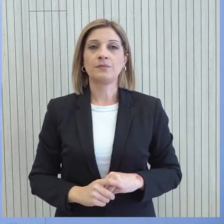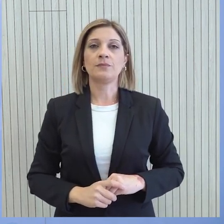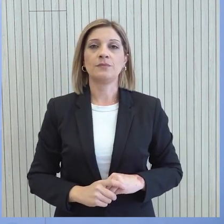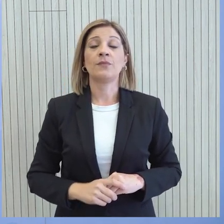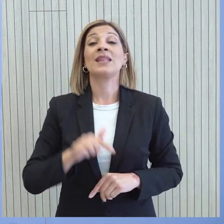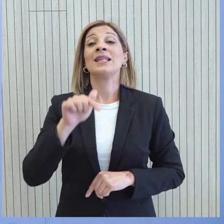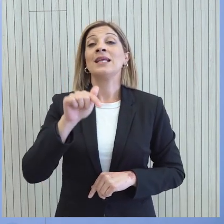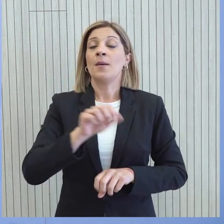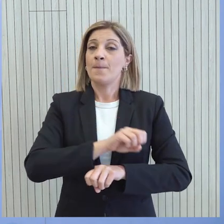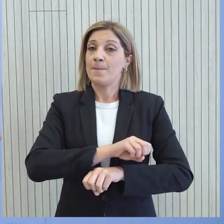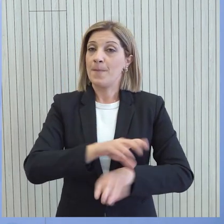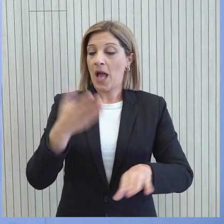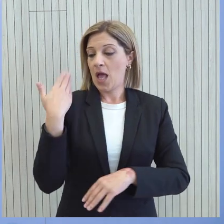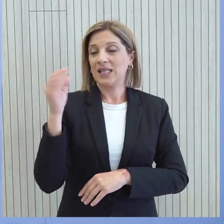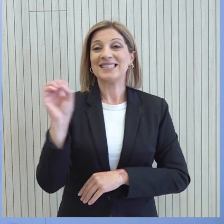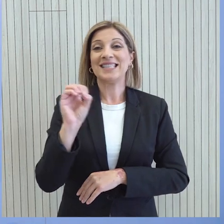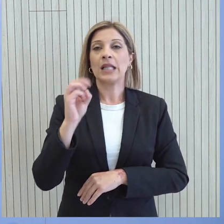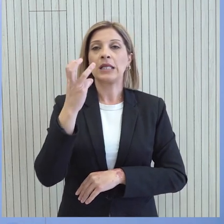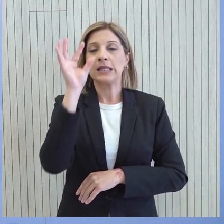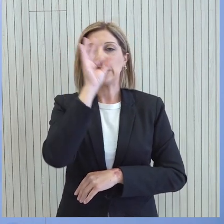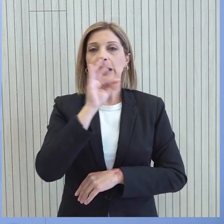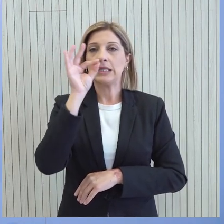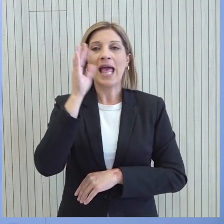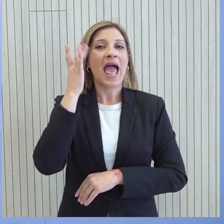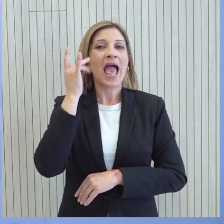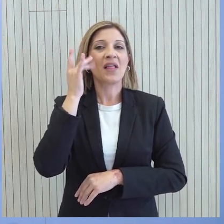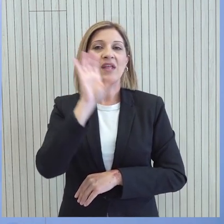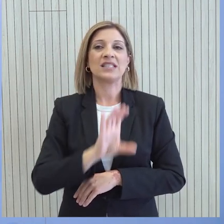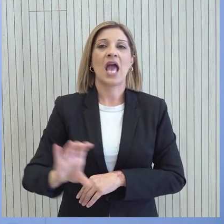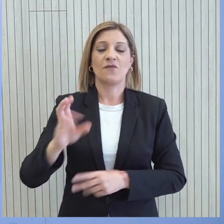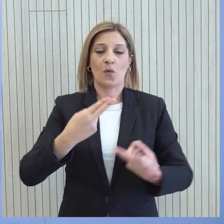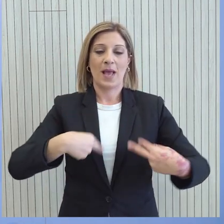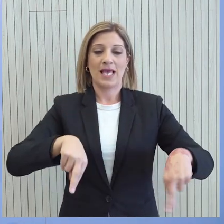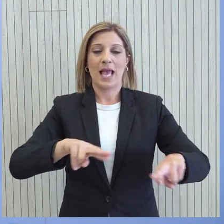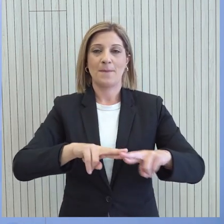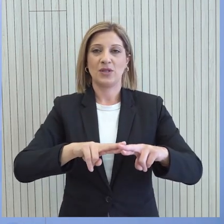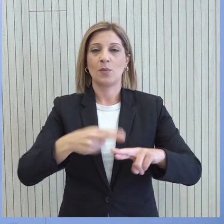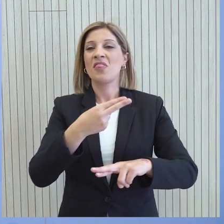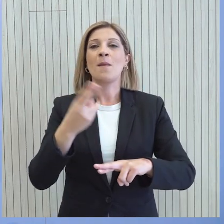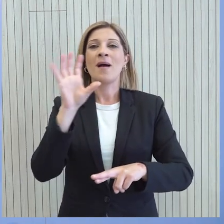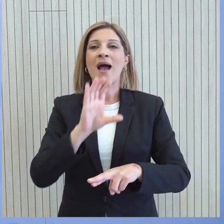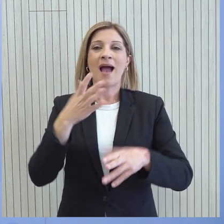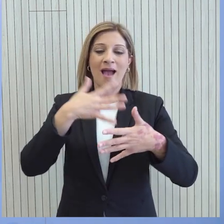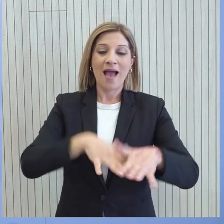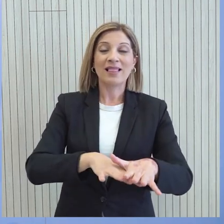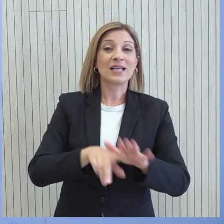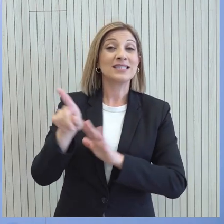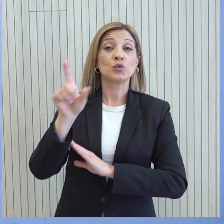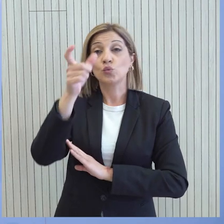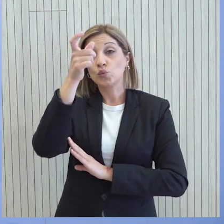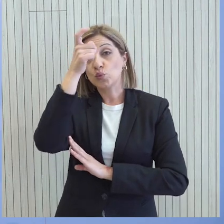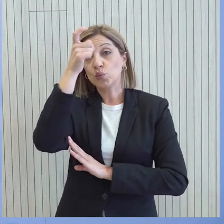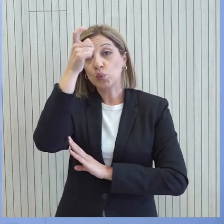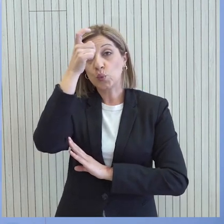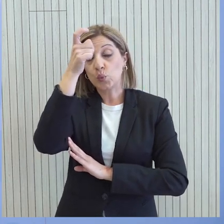Δόθηκε στην Δημοσιότητα την 4η 30 Οκτωβρίου η αιτήσια έκθεση της Ευρωπαϊκής Επιτροπής για την ενταξιακή πορεία της Τουρκίας, στο